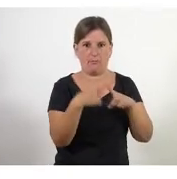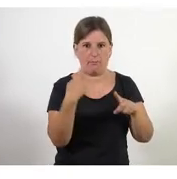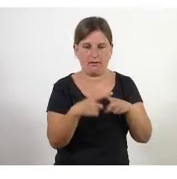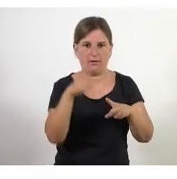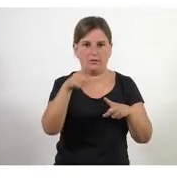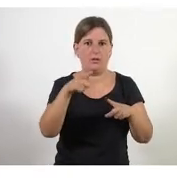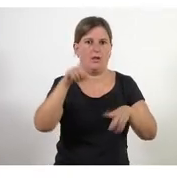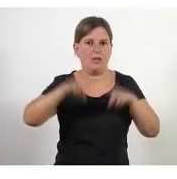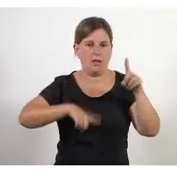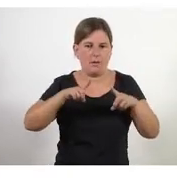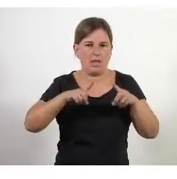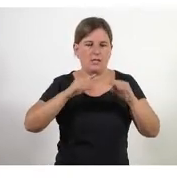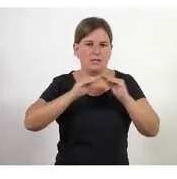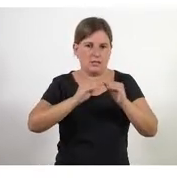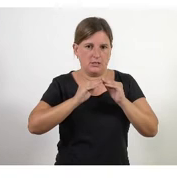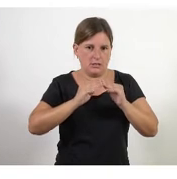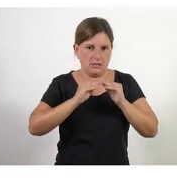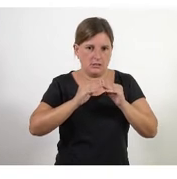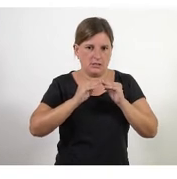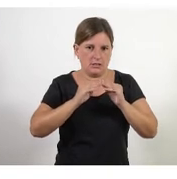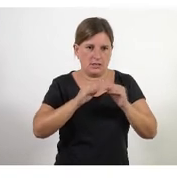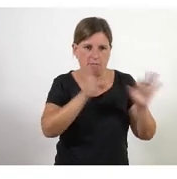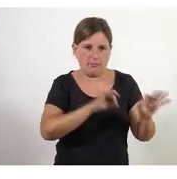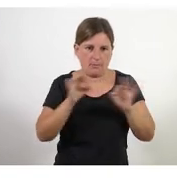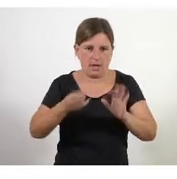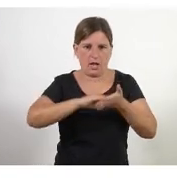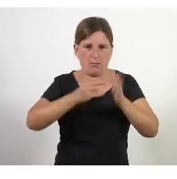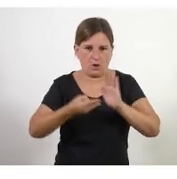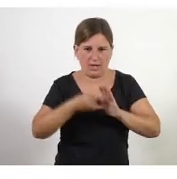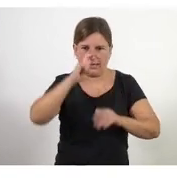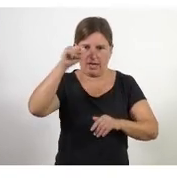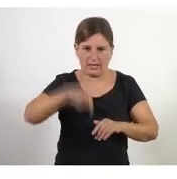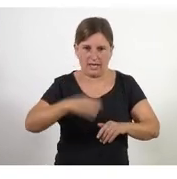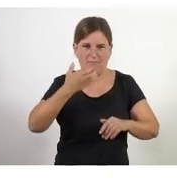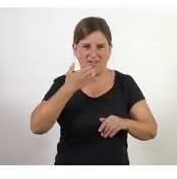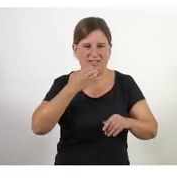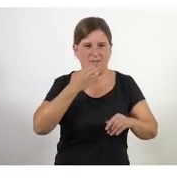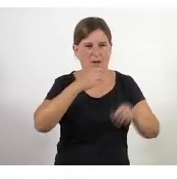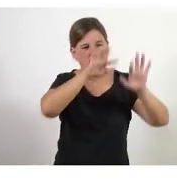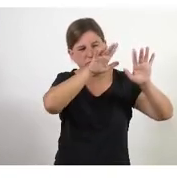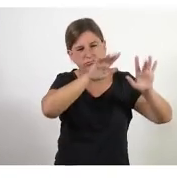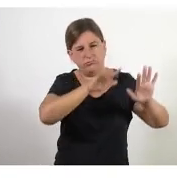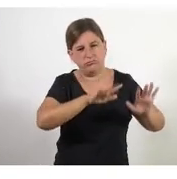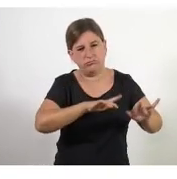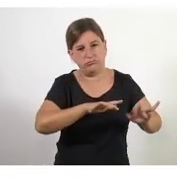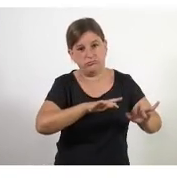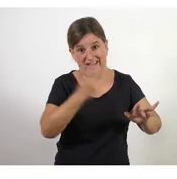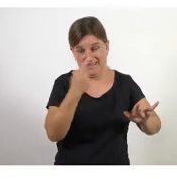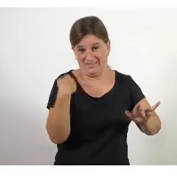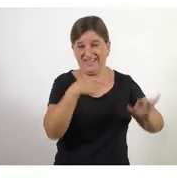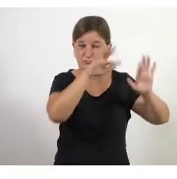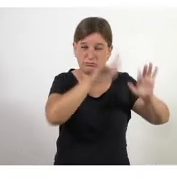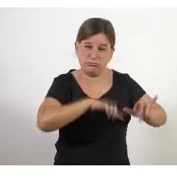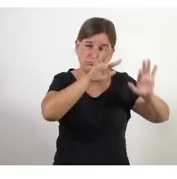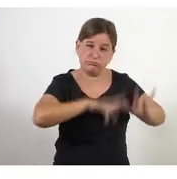potser vas tindre ojalà que no de preparar els projectes d'aquest any a finals de l'any passat i d'escriure i